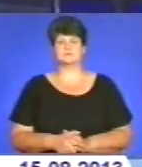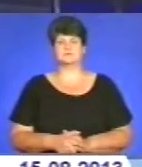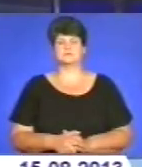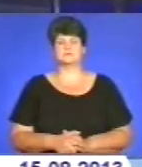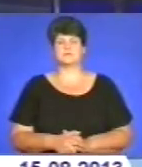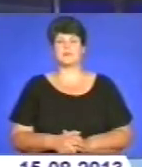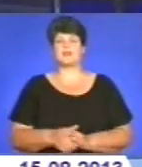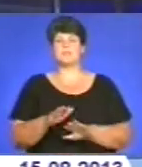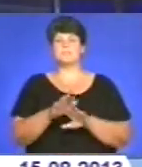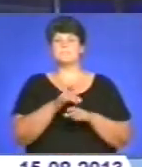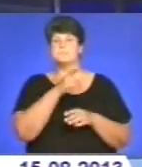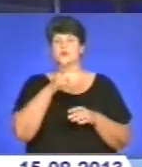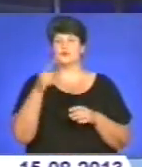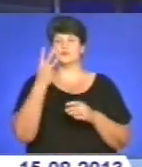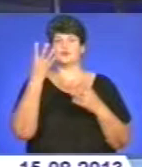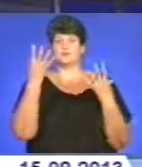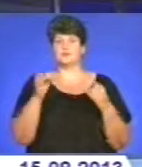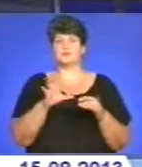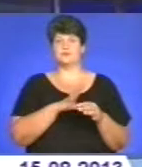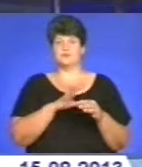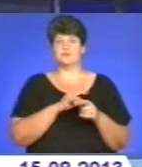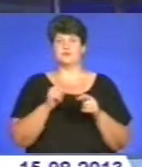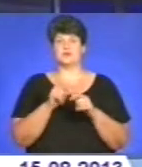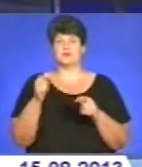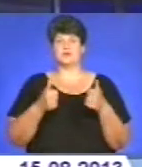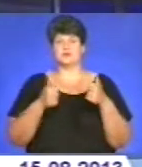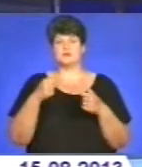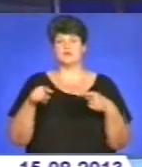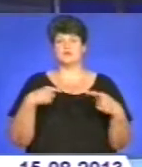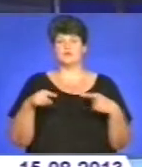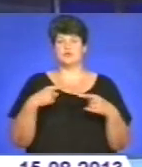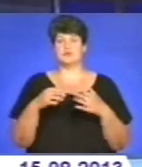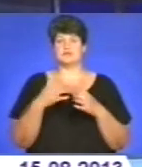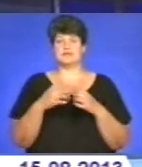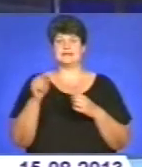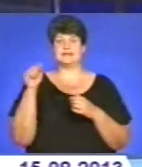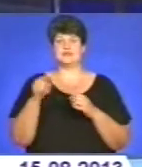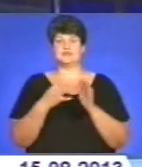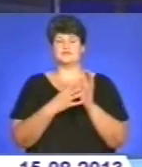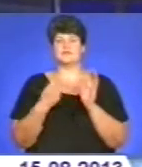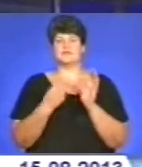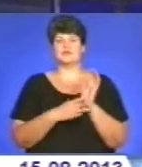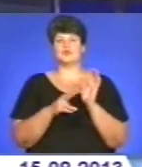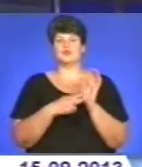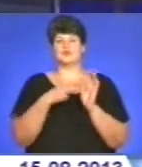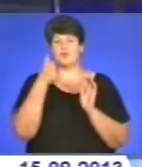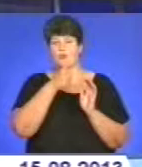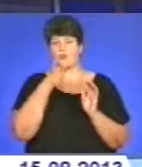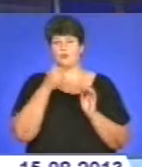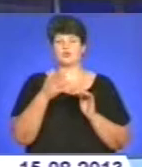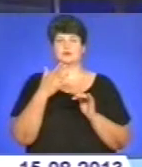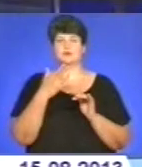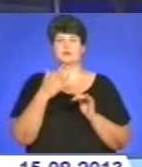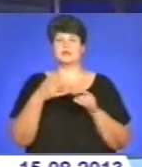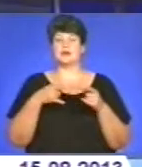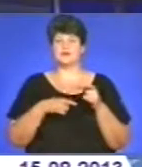Протягом трьох днів тривав відкритий традиційний турнір з футболу серед юнаків 1997 року народження та молодших.